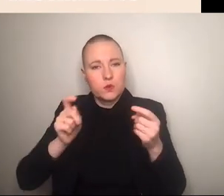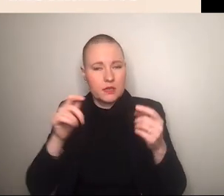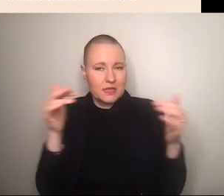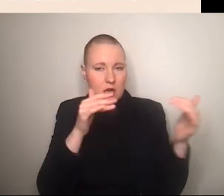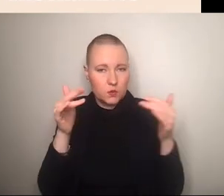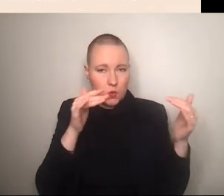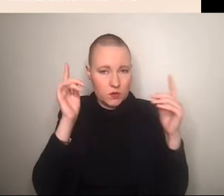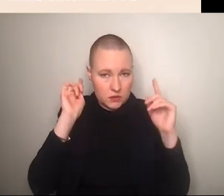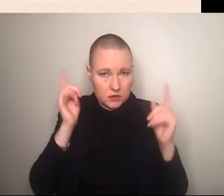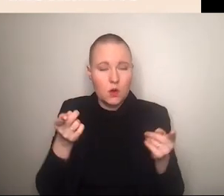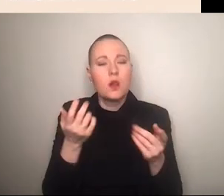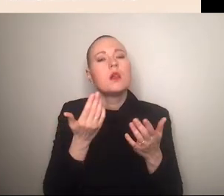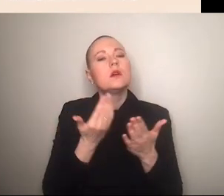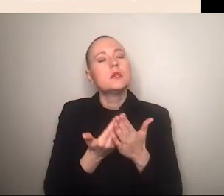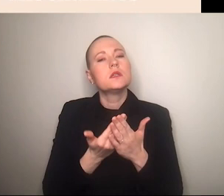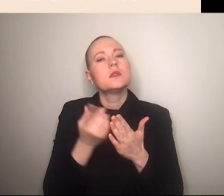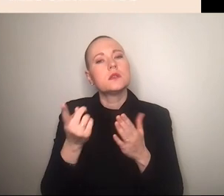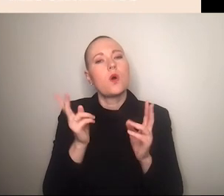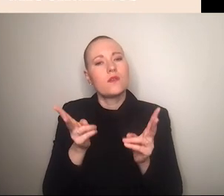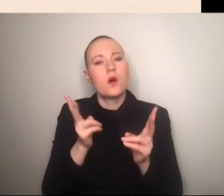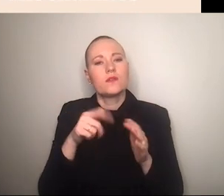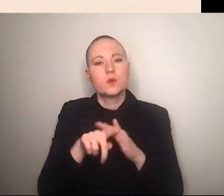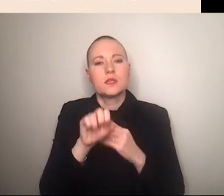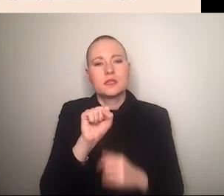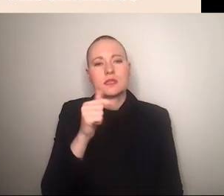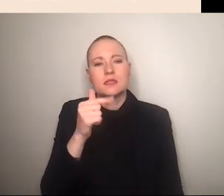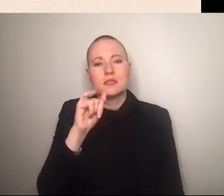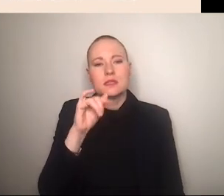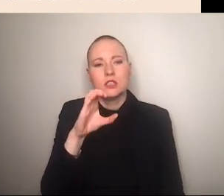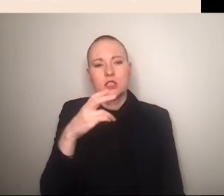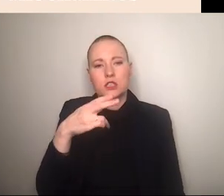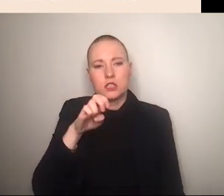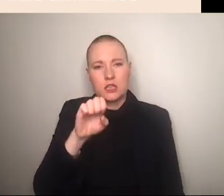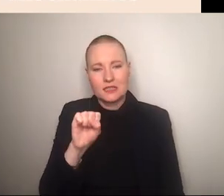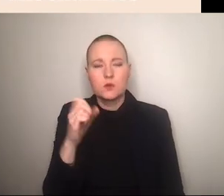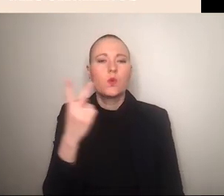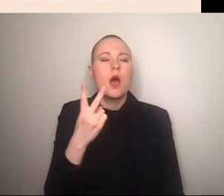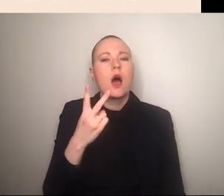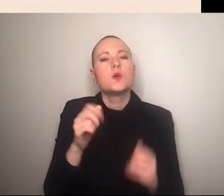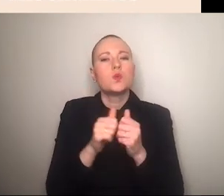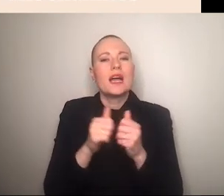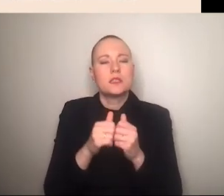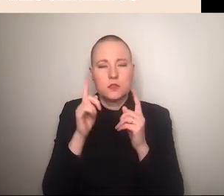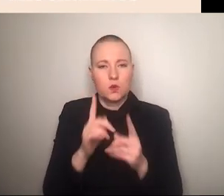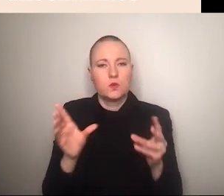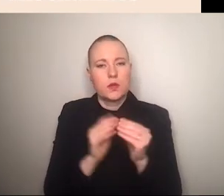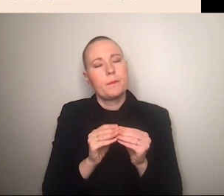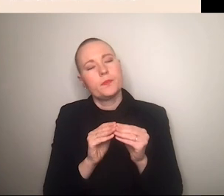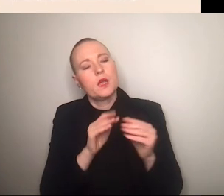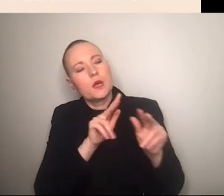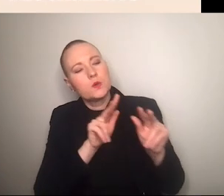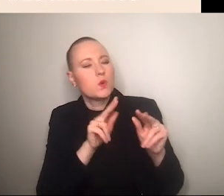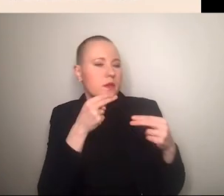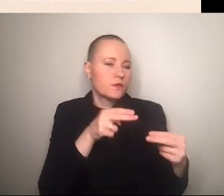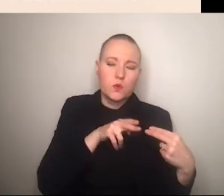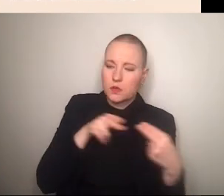die creator in häufig auch durch stitches oder duette eben miteinander oder aufeinander reagieren das sehen wir jetzt hier hier